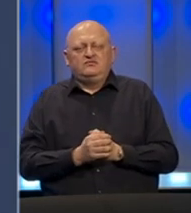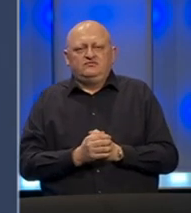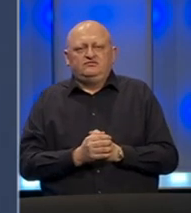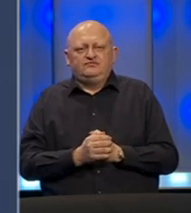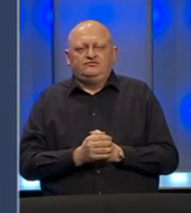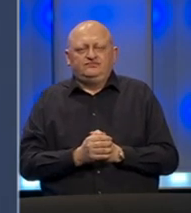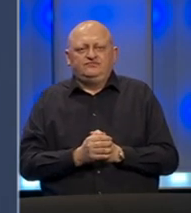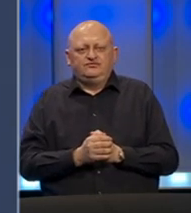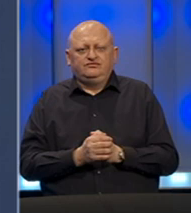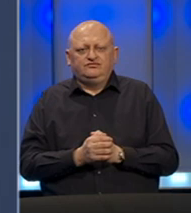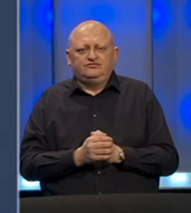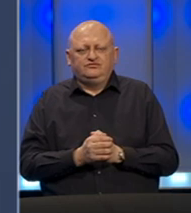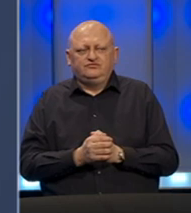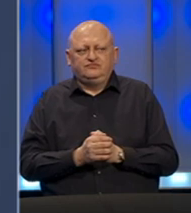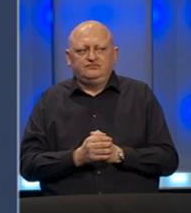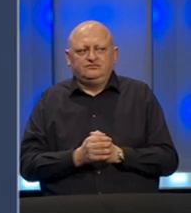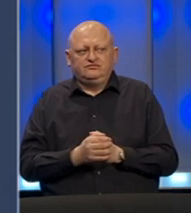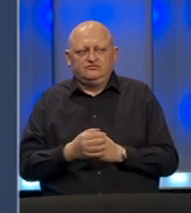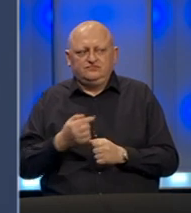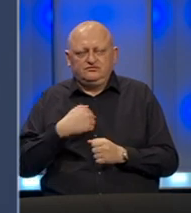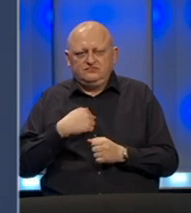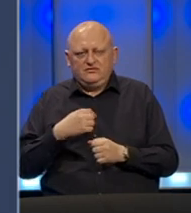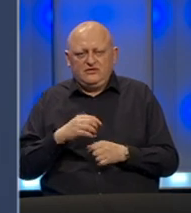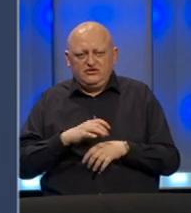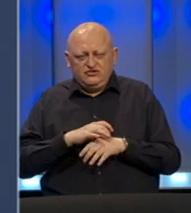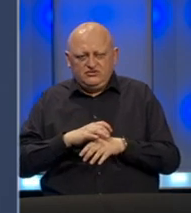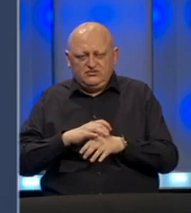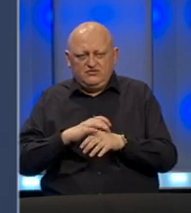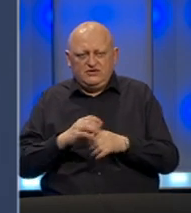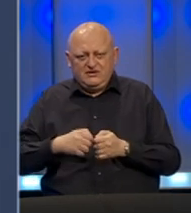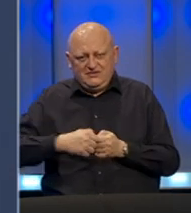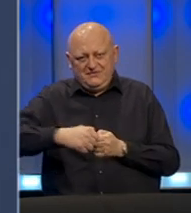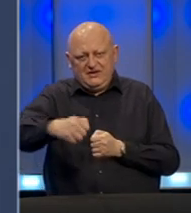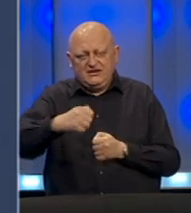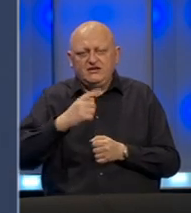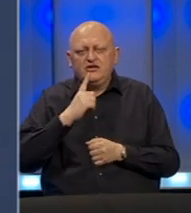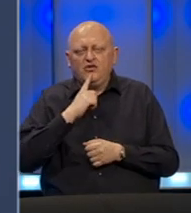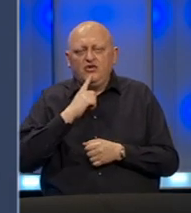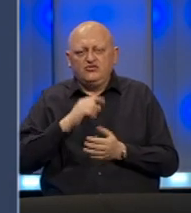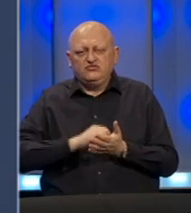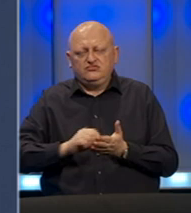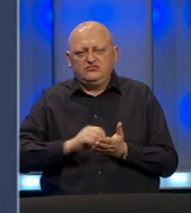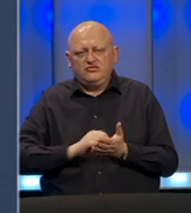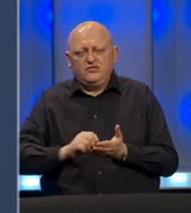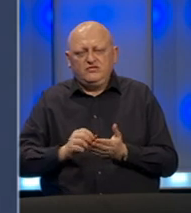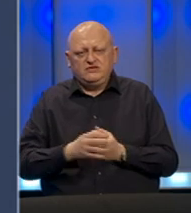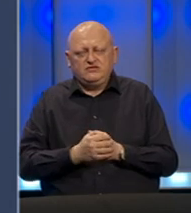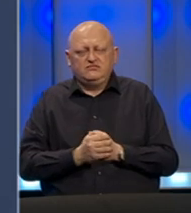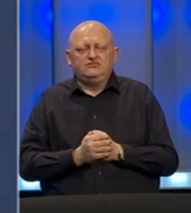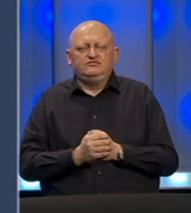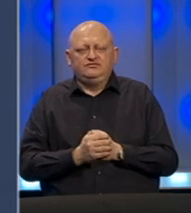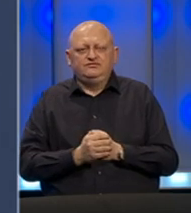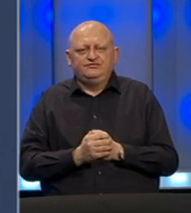naše provedene mjere koje smo propisali i